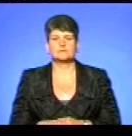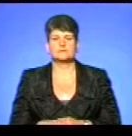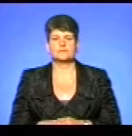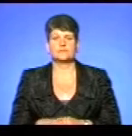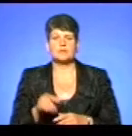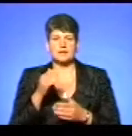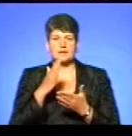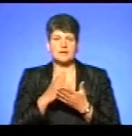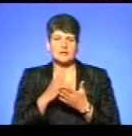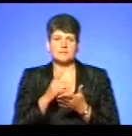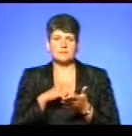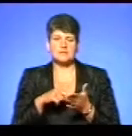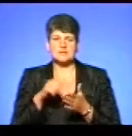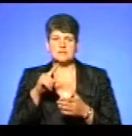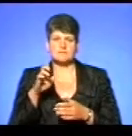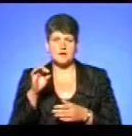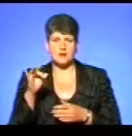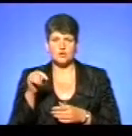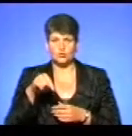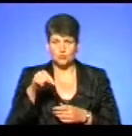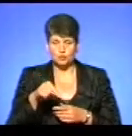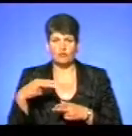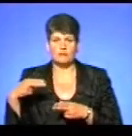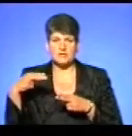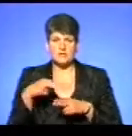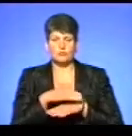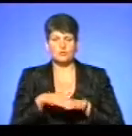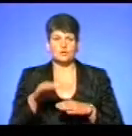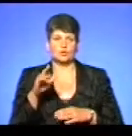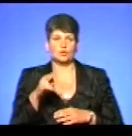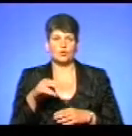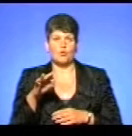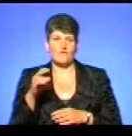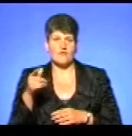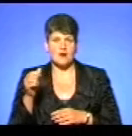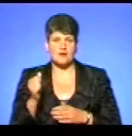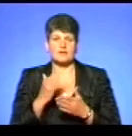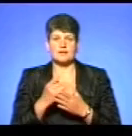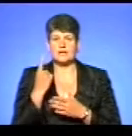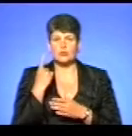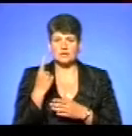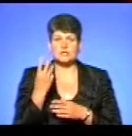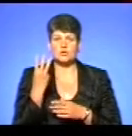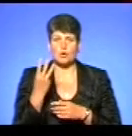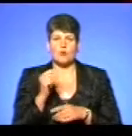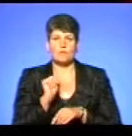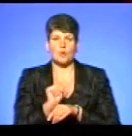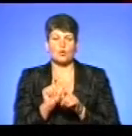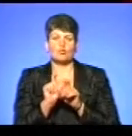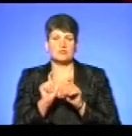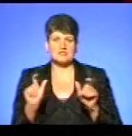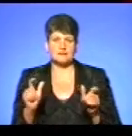Ми знаходимося у місті Збораж. Саме тут, при в'їзді на вулицю Довго, розташований один із трьох блокпостів, на якій